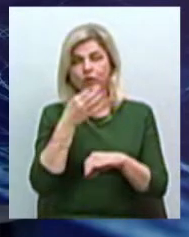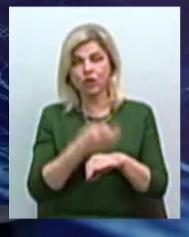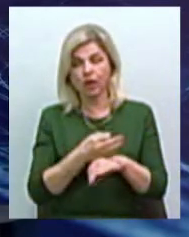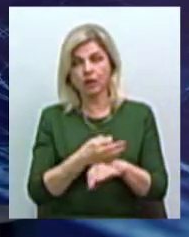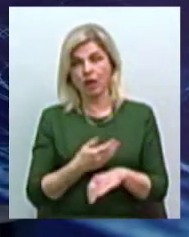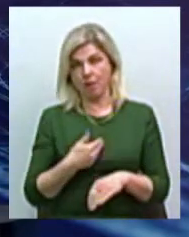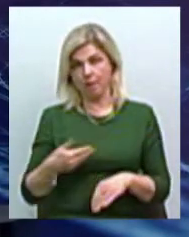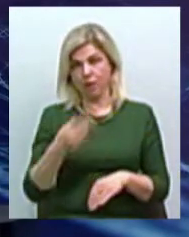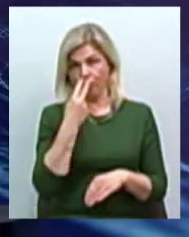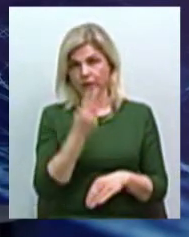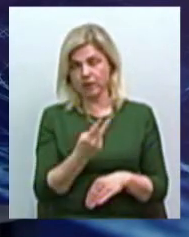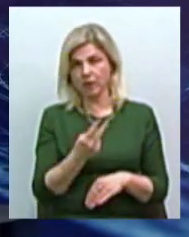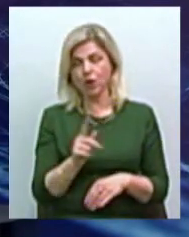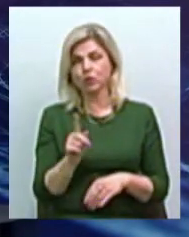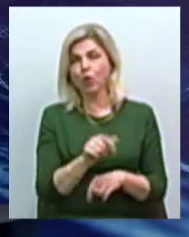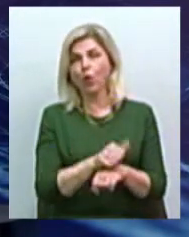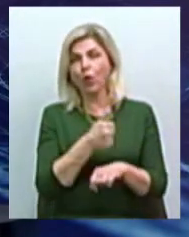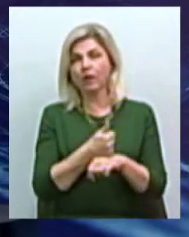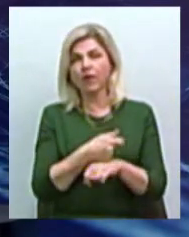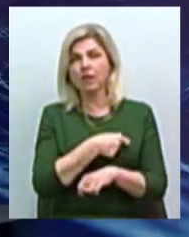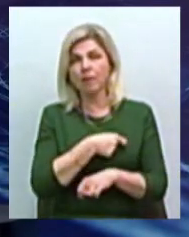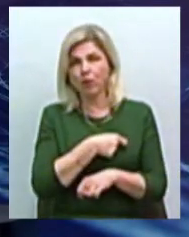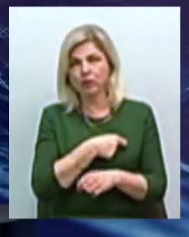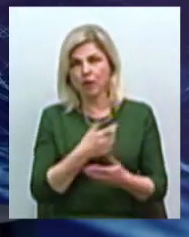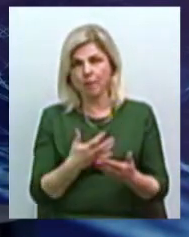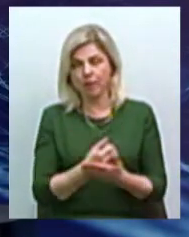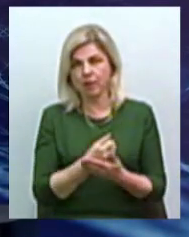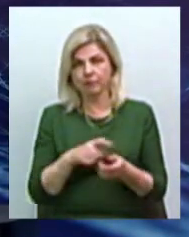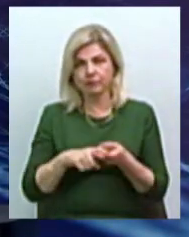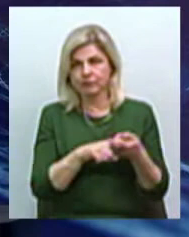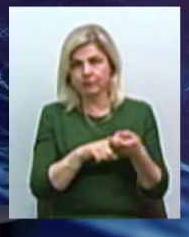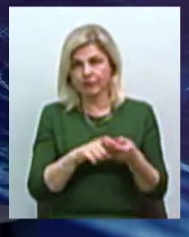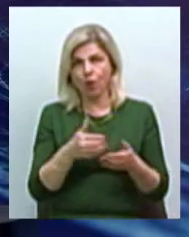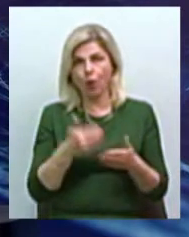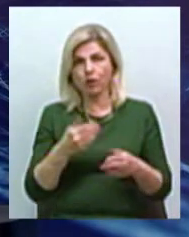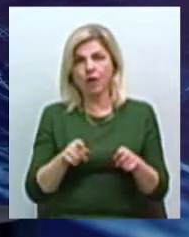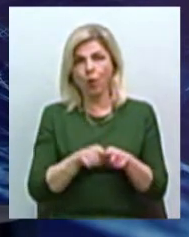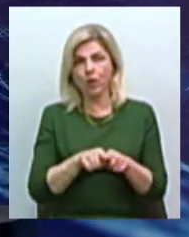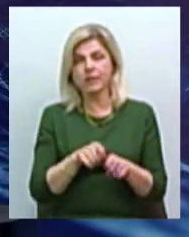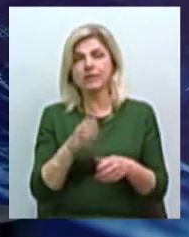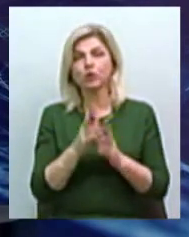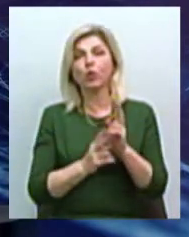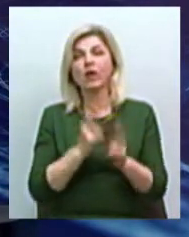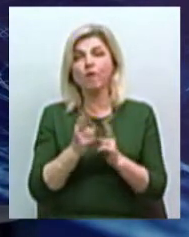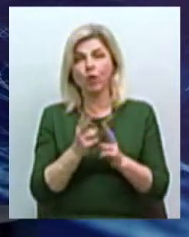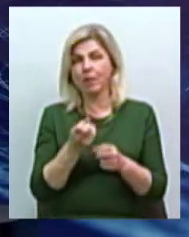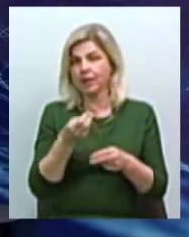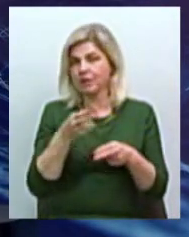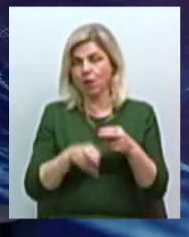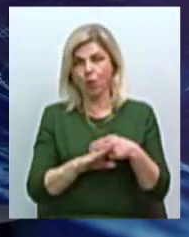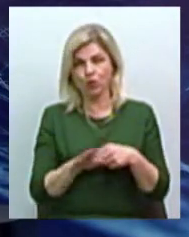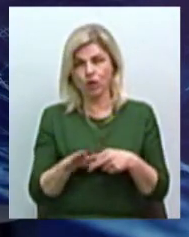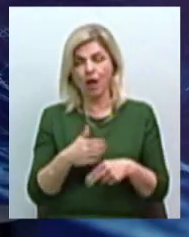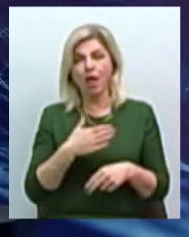голови депутата стали заложниками ситуации недокончених реформ. І нашим аудитом ми